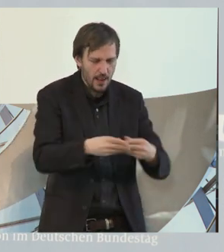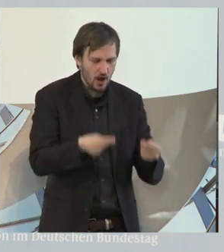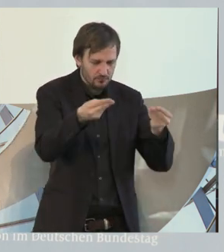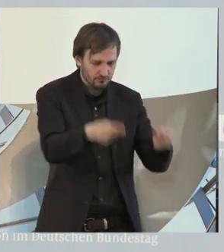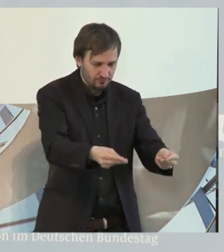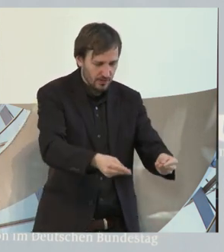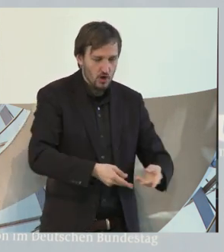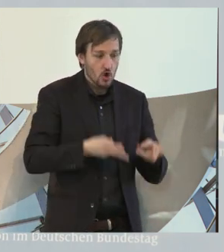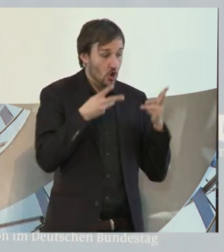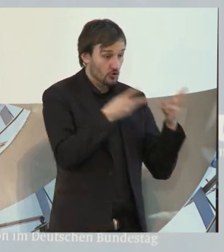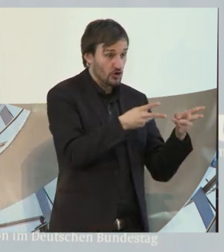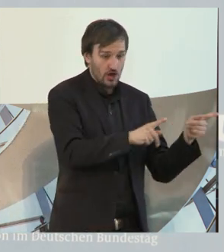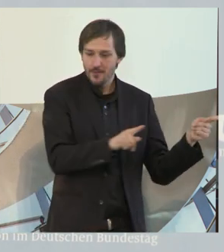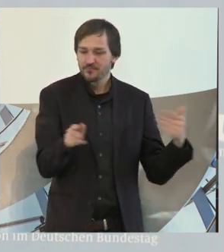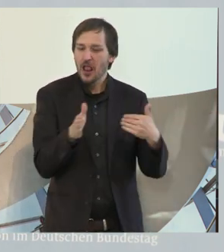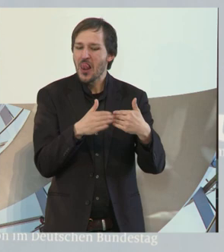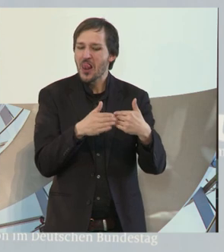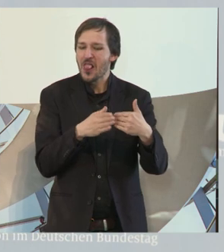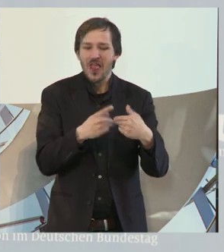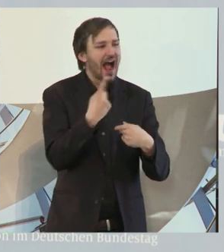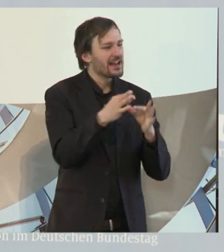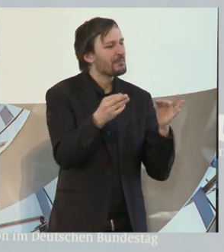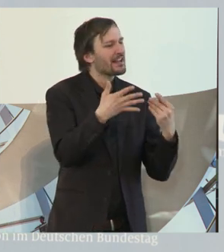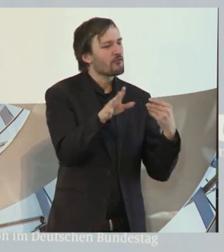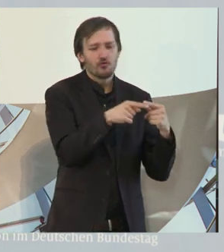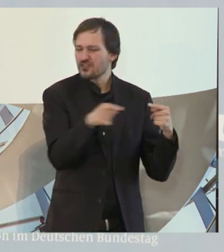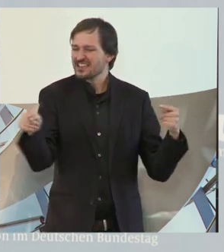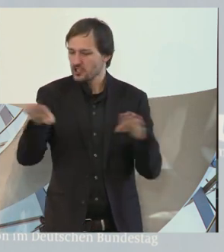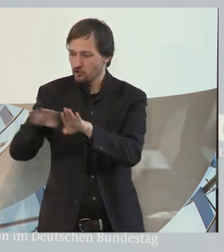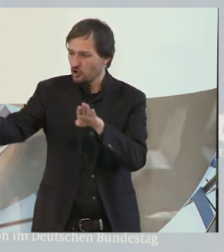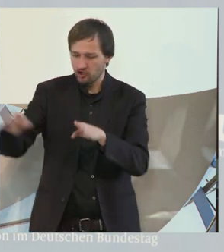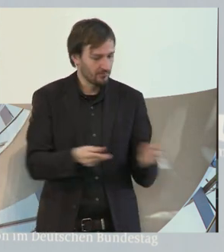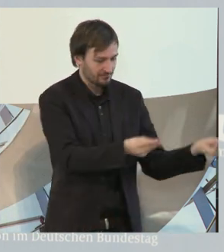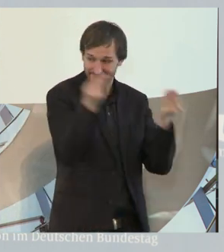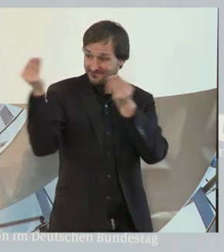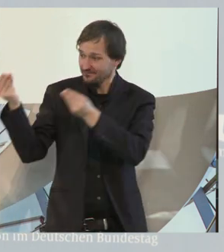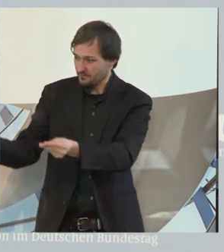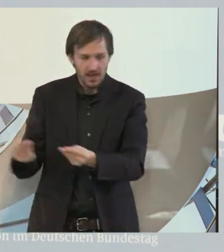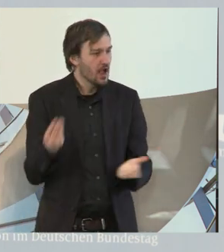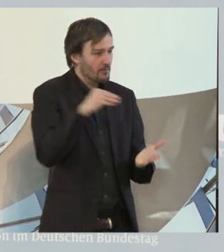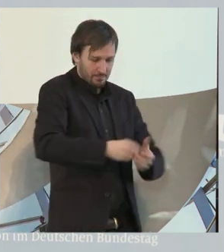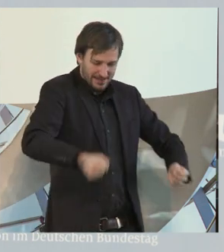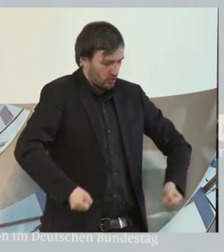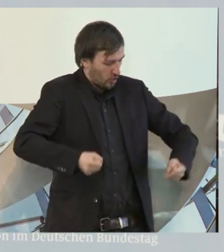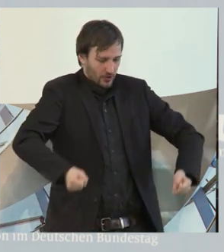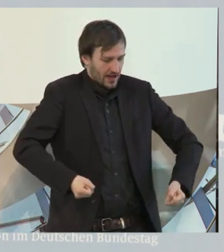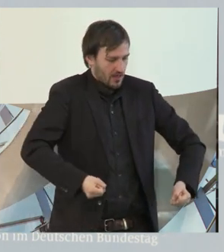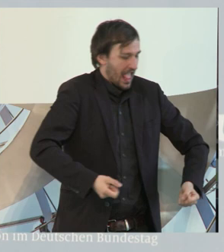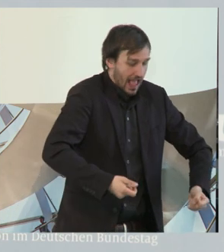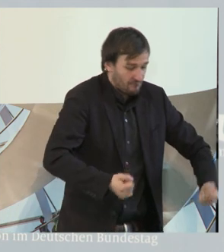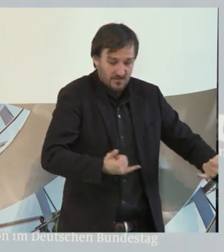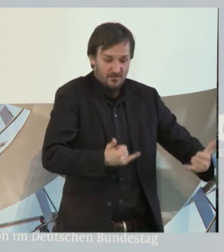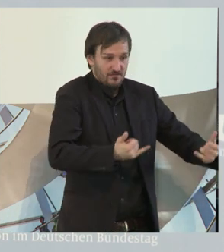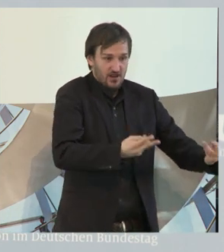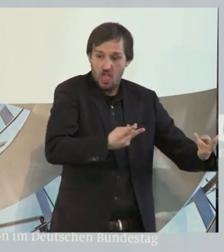Küchenzeile zu dem 1,50 Meter entfernten Tisch zu buxieren. Ich rede gar nicht erst vom Eis und von den Pralinen und vom